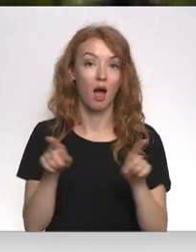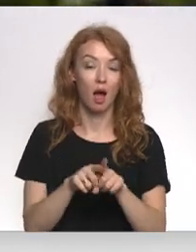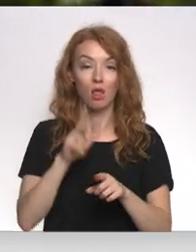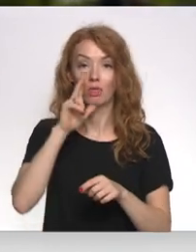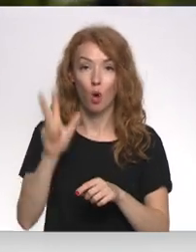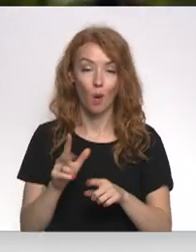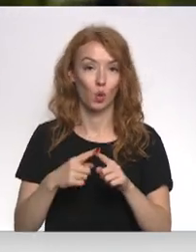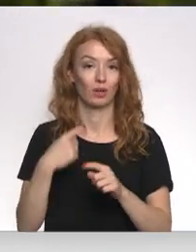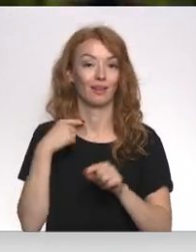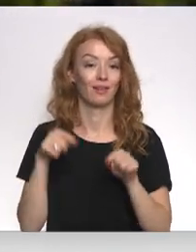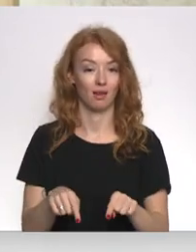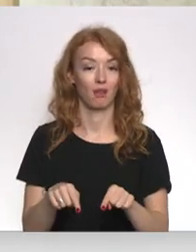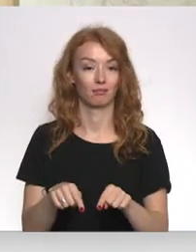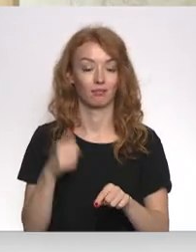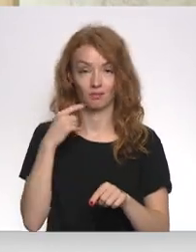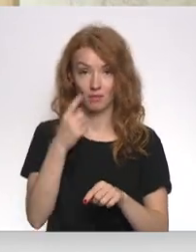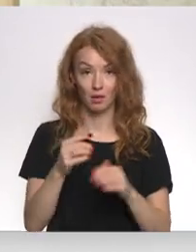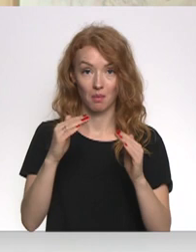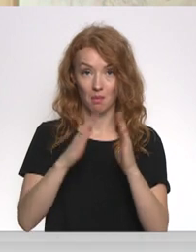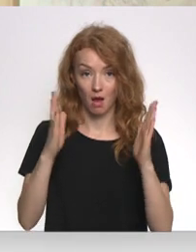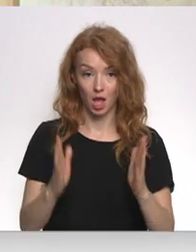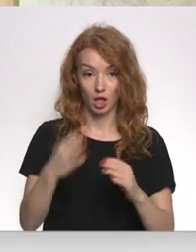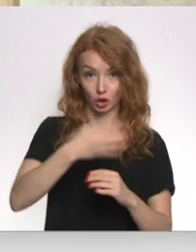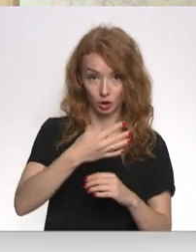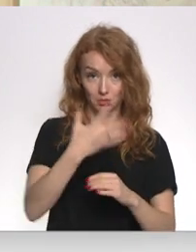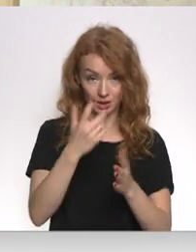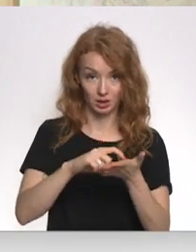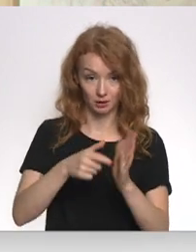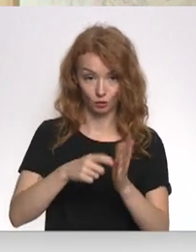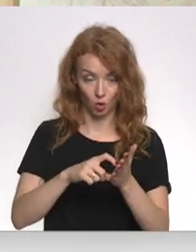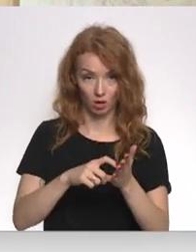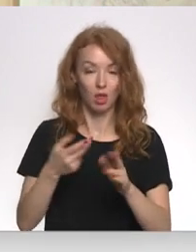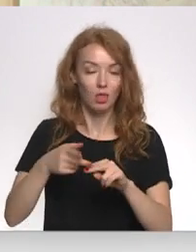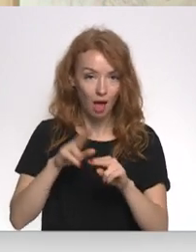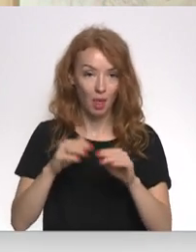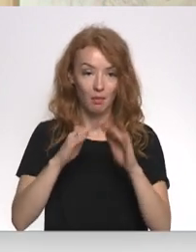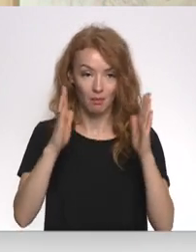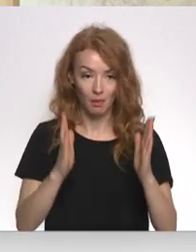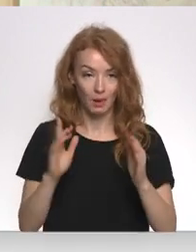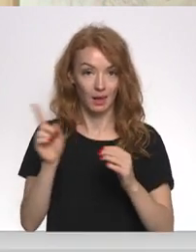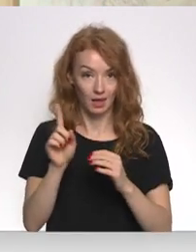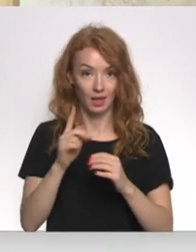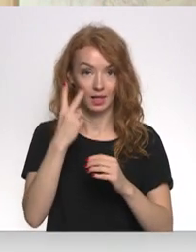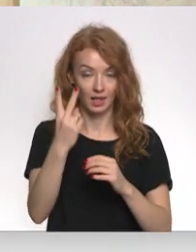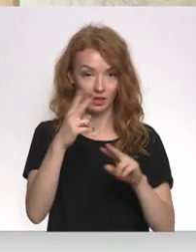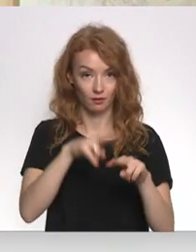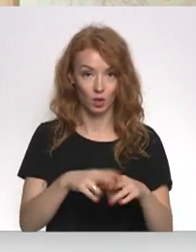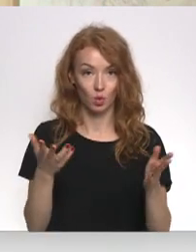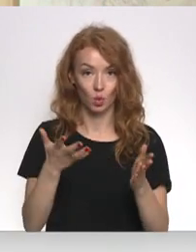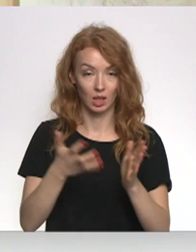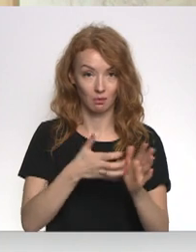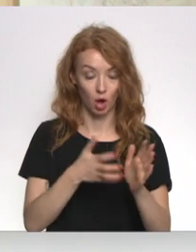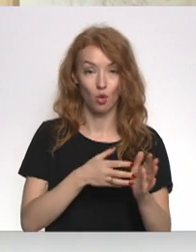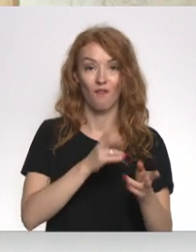Daugavpilī un Rīgā. Tātad mājā 45 dzīvokļi. Tātad mājā ir divas vietas, kur lieto